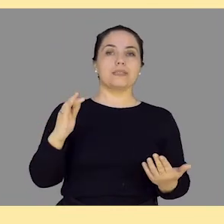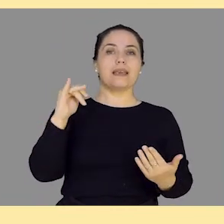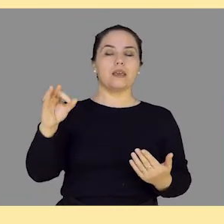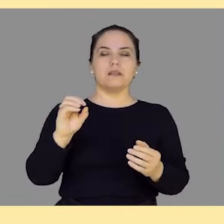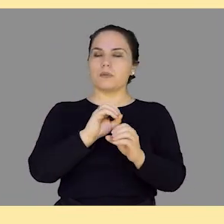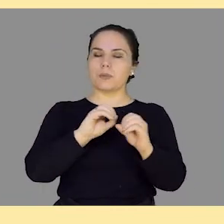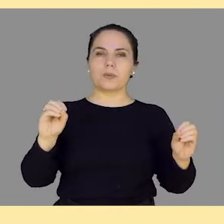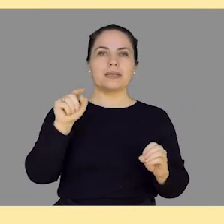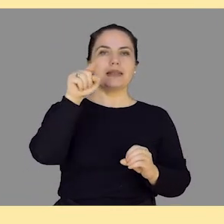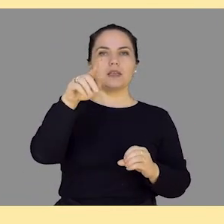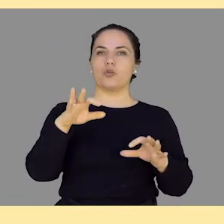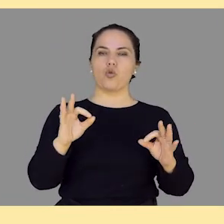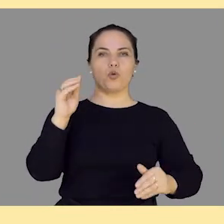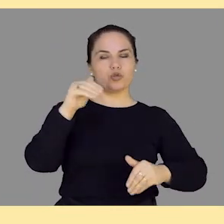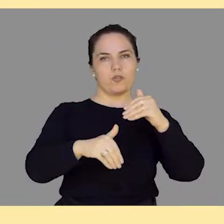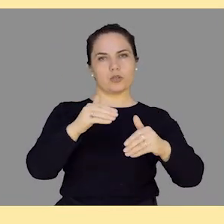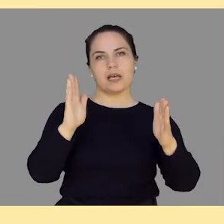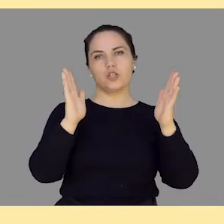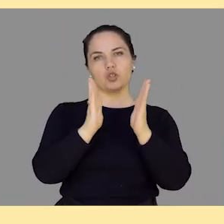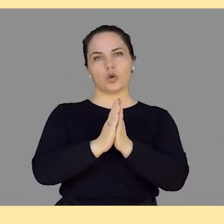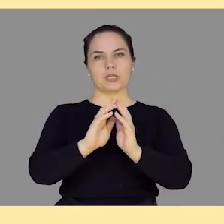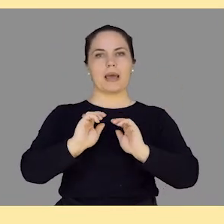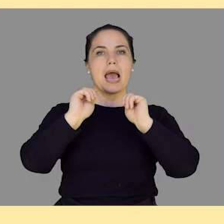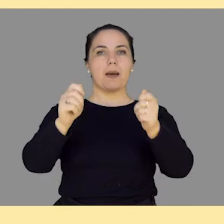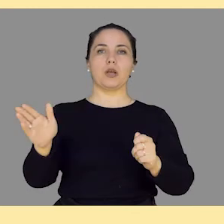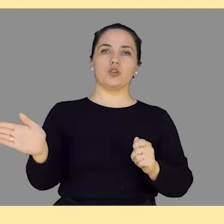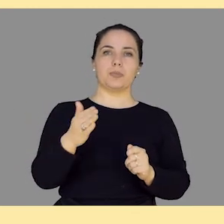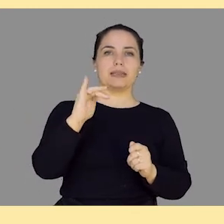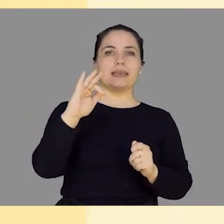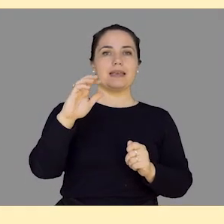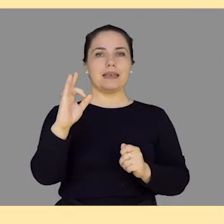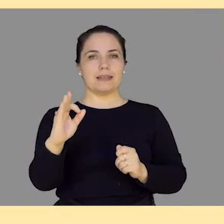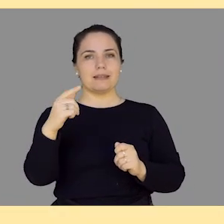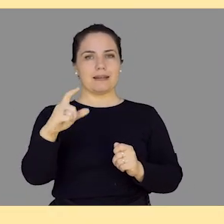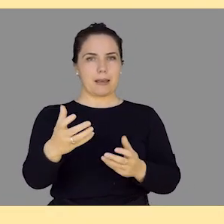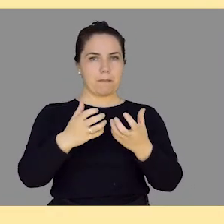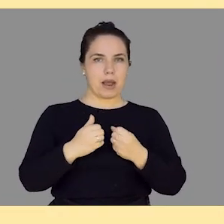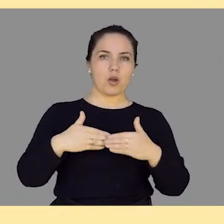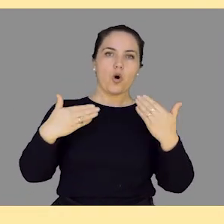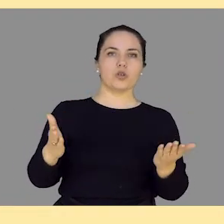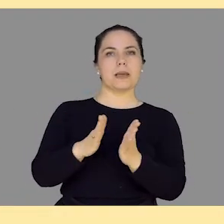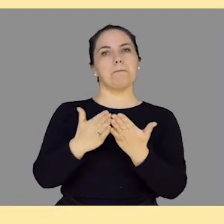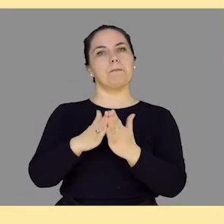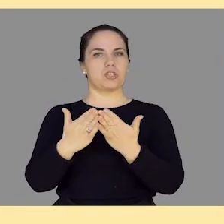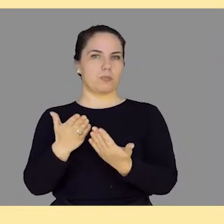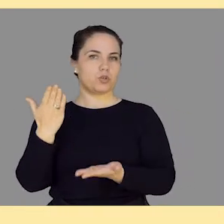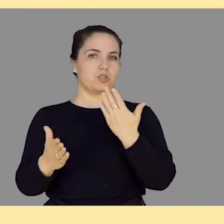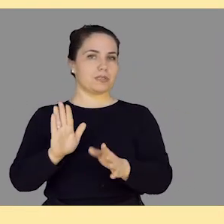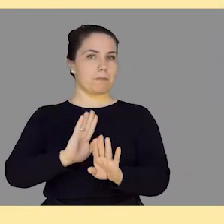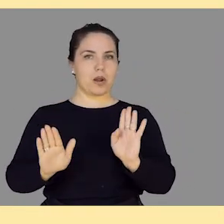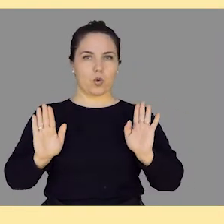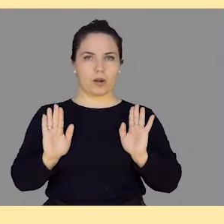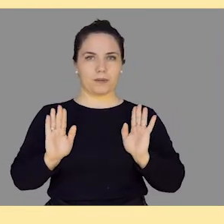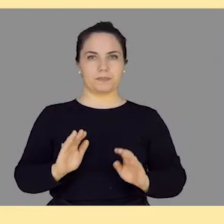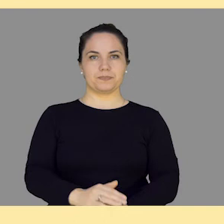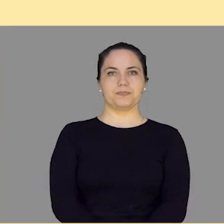vlevshëm identifikimi, ju nuk mund të votoni, nda i aplikoni sa më shpetë për inovimin e kartës e identitetit, apo të pasaportës